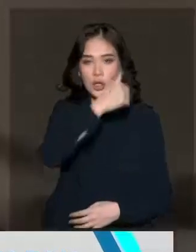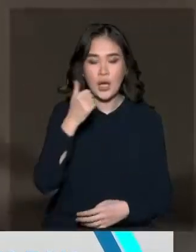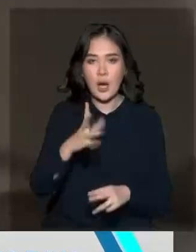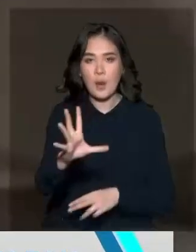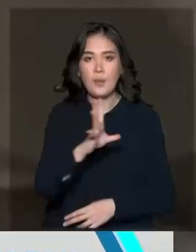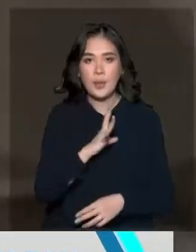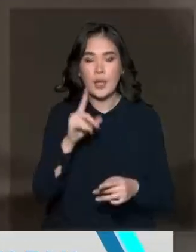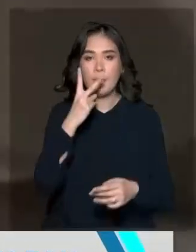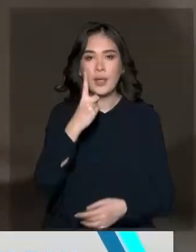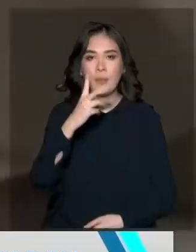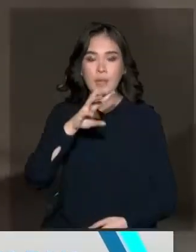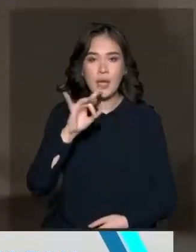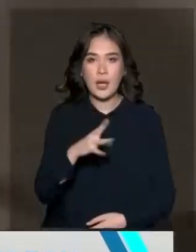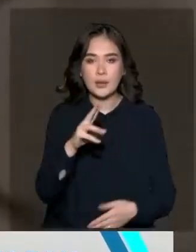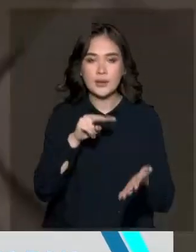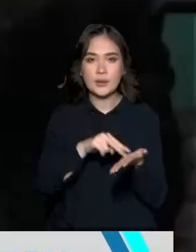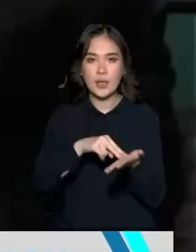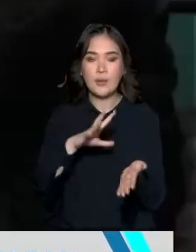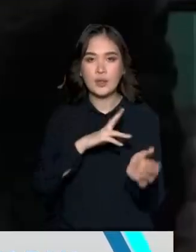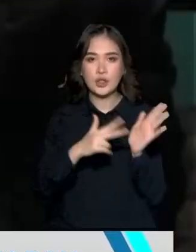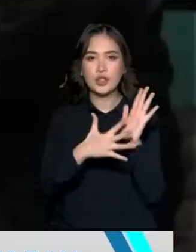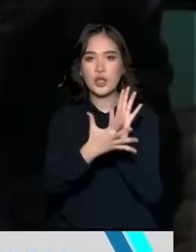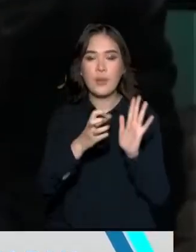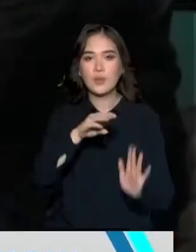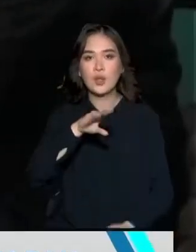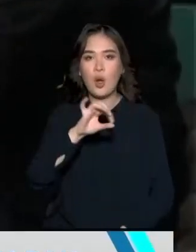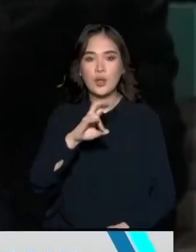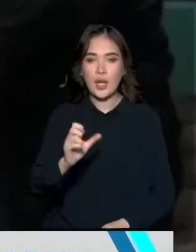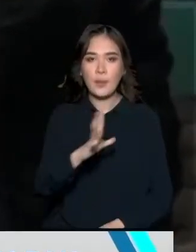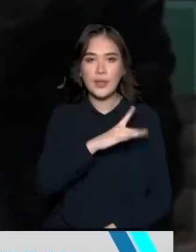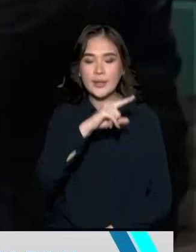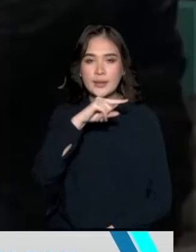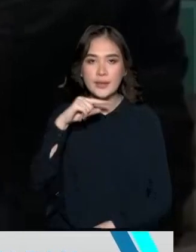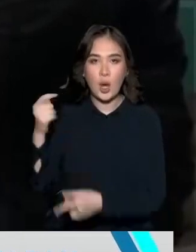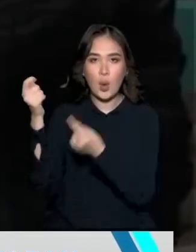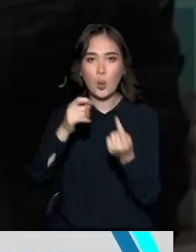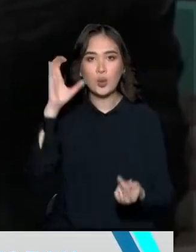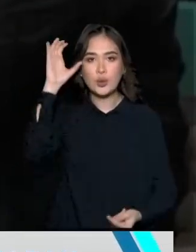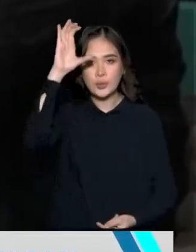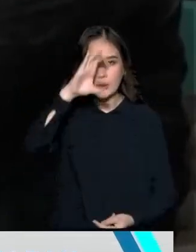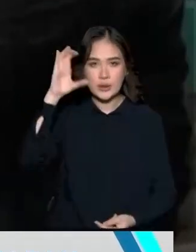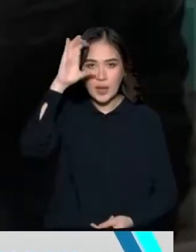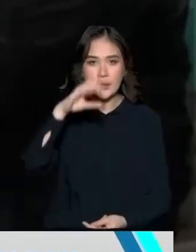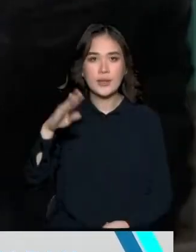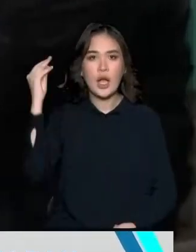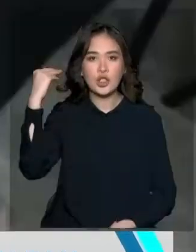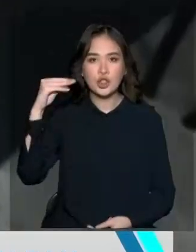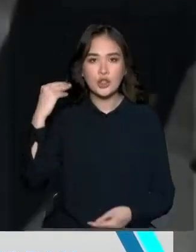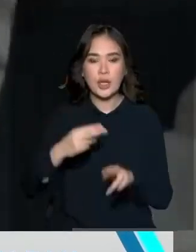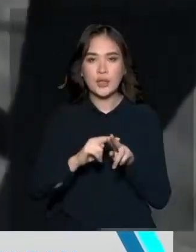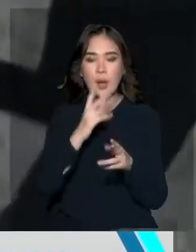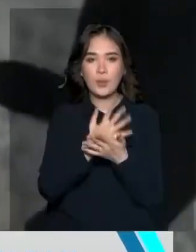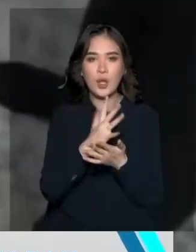бағасы 1 миллиард тенге болатын 8,5 мың тоннаға жоқ ресейлік астықты Өзбекстан, Ауғанстан мен Тәжікстанға